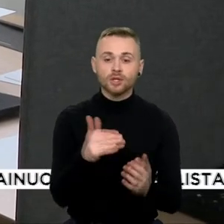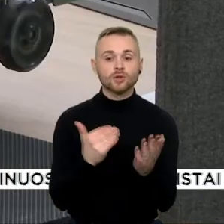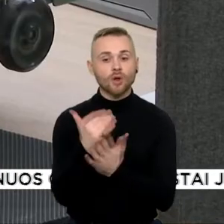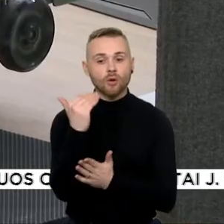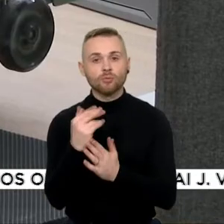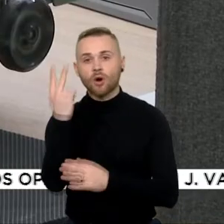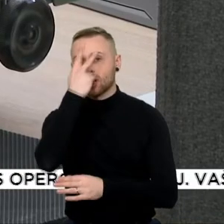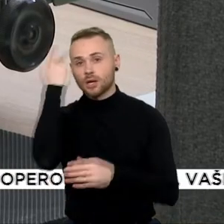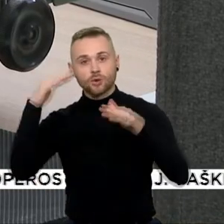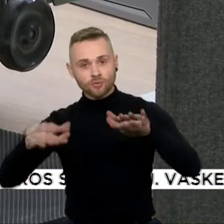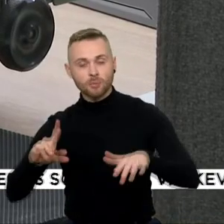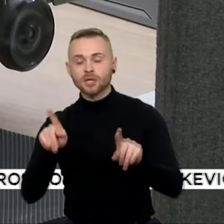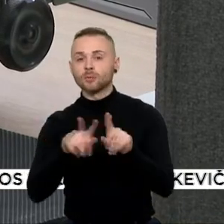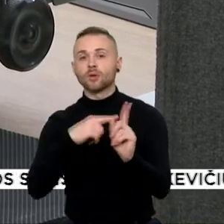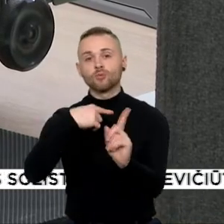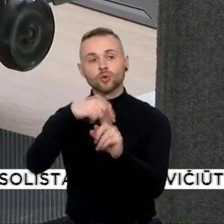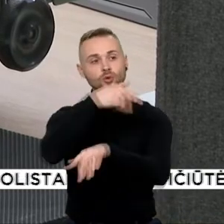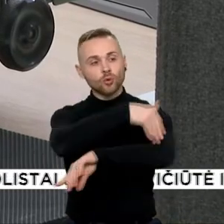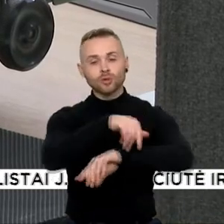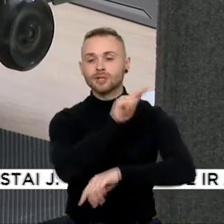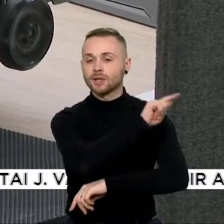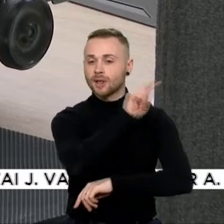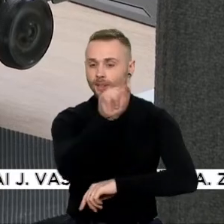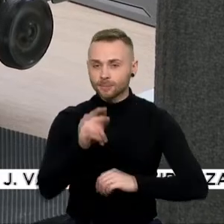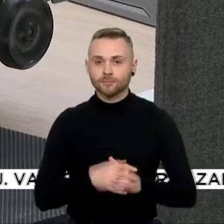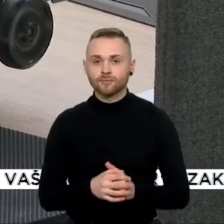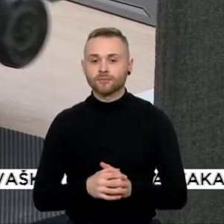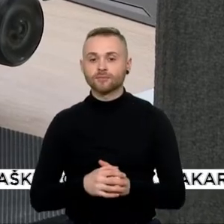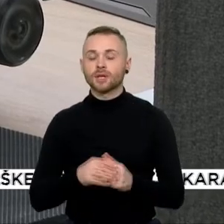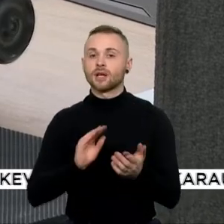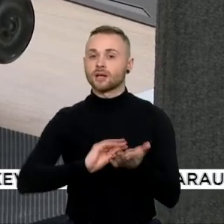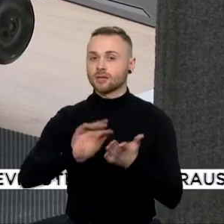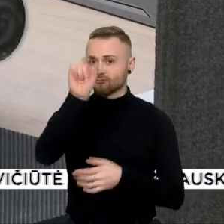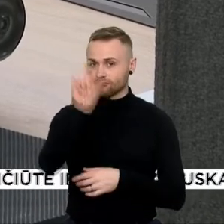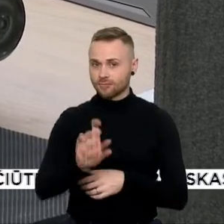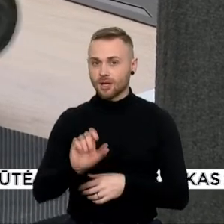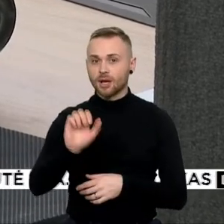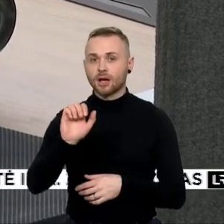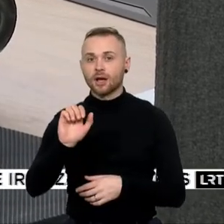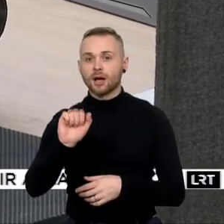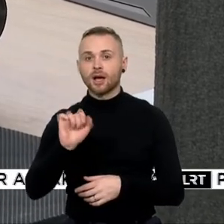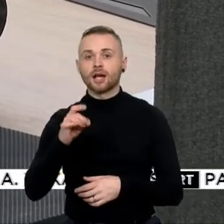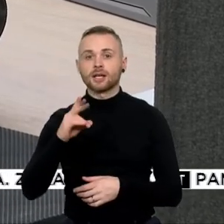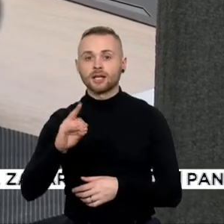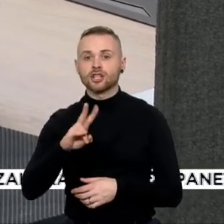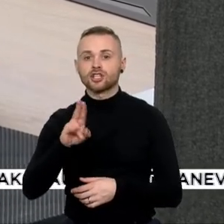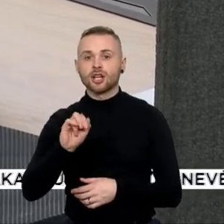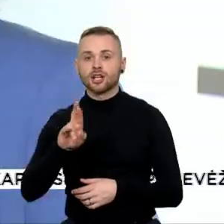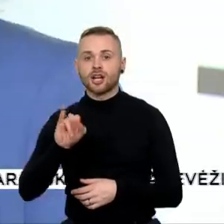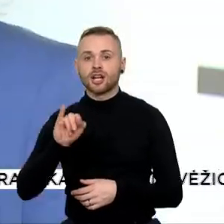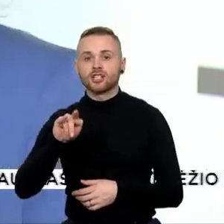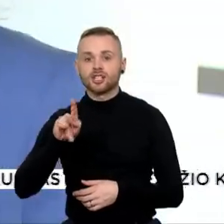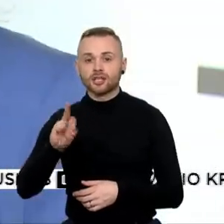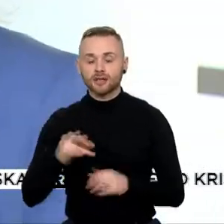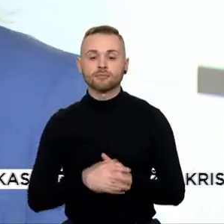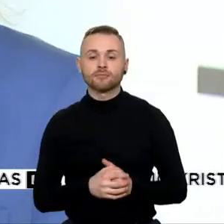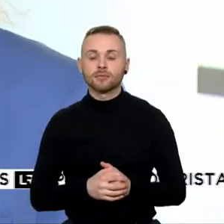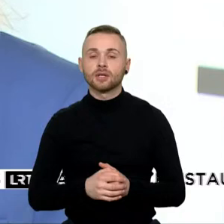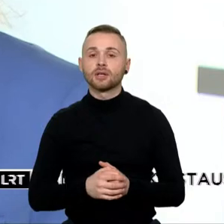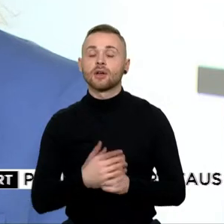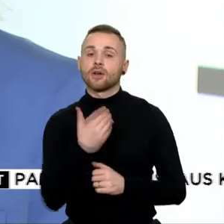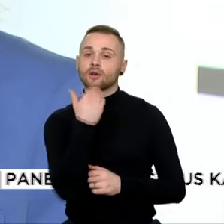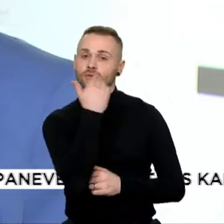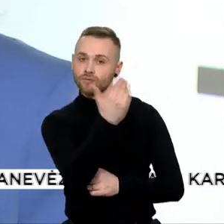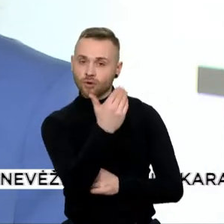Lietuvoje, bet ir Usienyje. Šieme tekstą kūrė rašytoja Agnė Žagrakalytė. Nacionalio diktanto šis tekstas yra apie